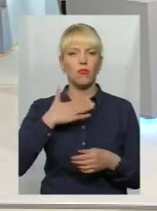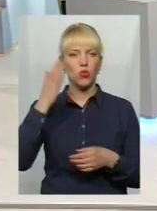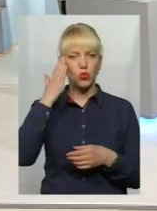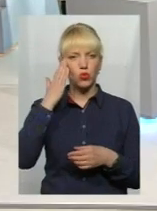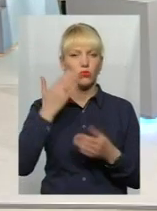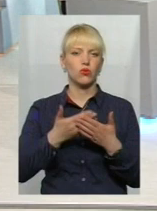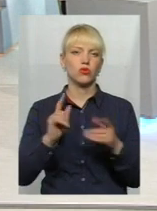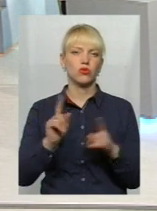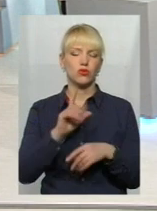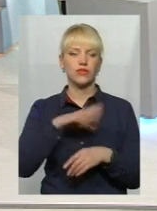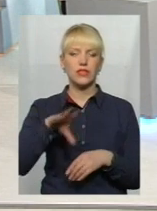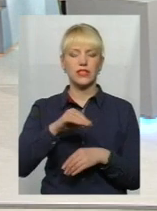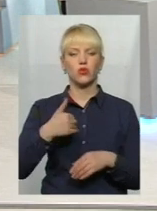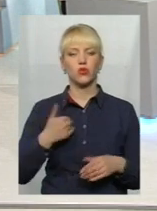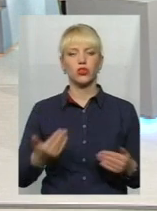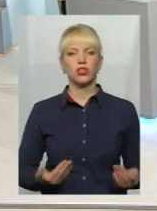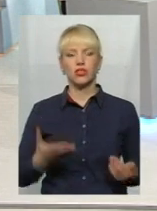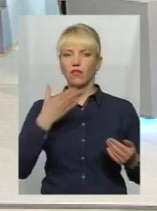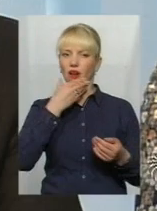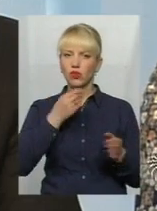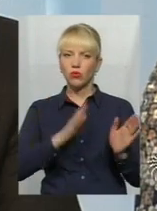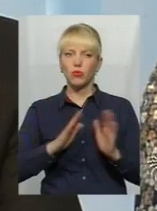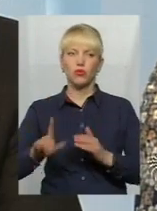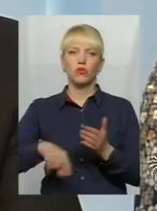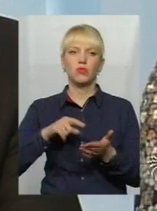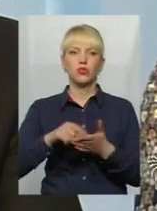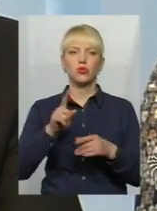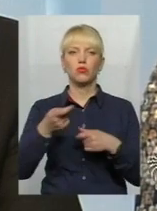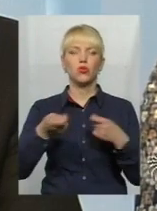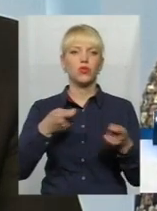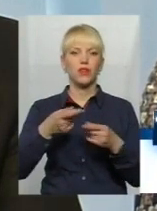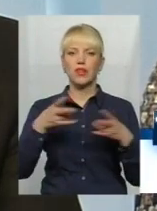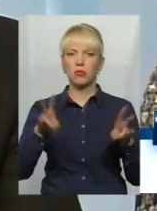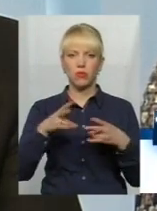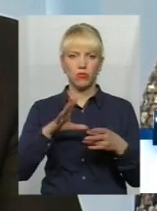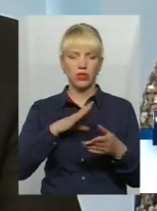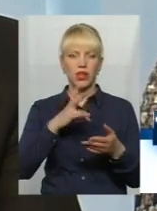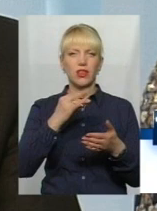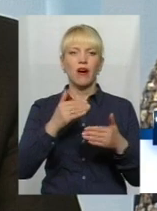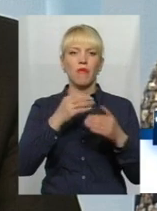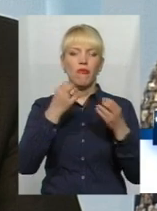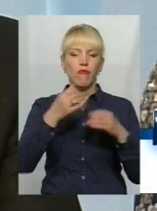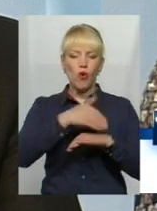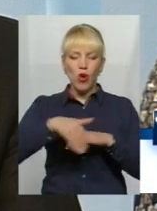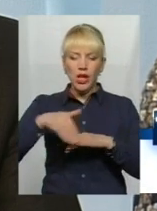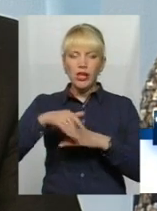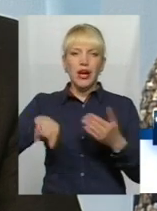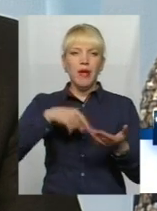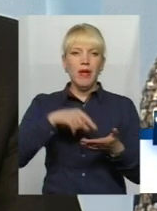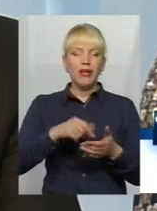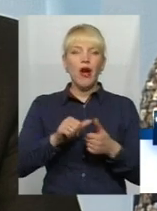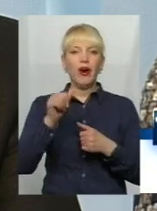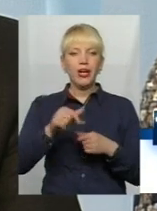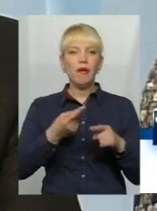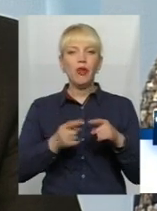жити у гарному, впорядкованому місті, і тому торгівлі не має відбуватись просто на вулицях міста. І крім того, я